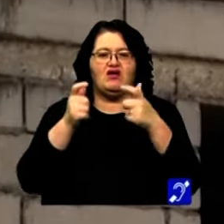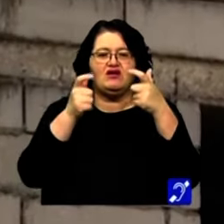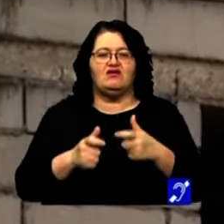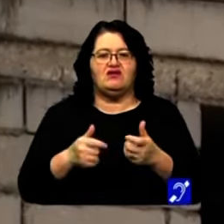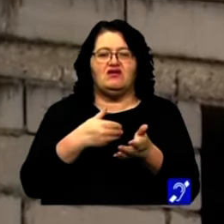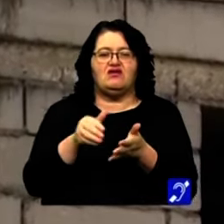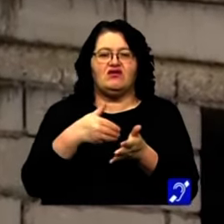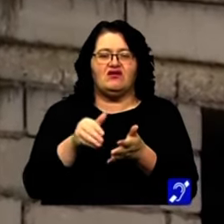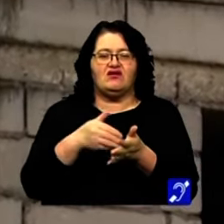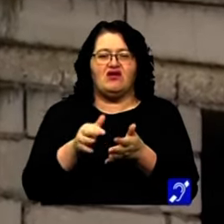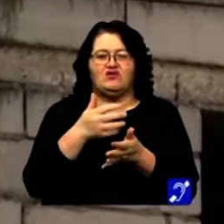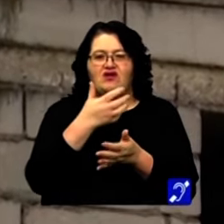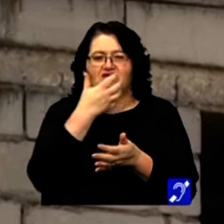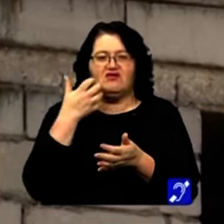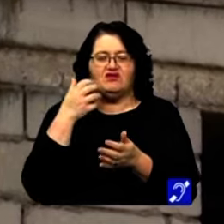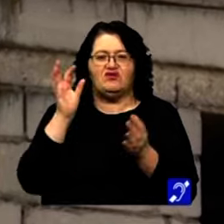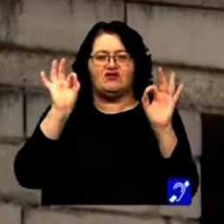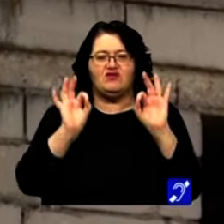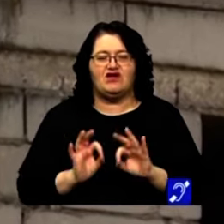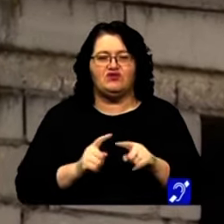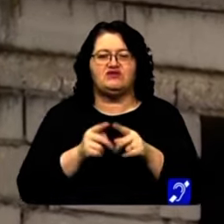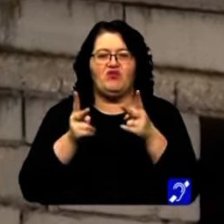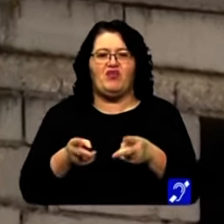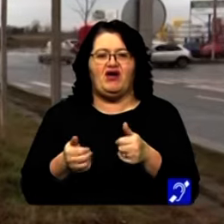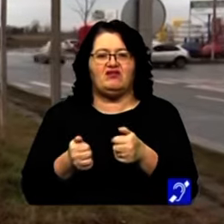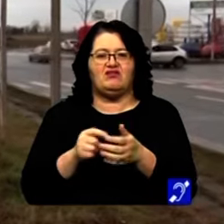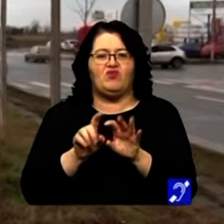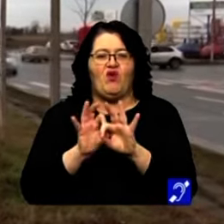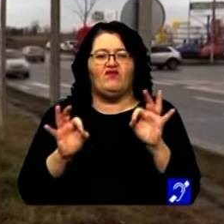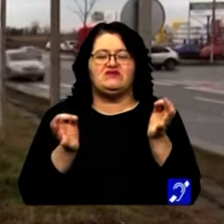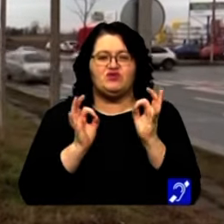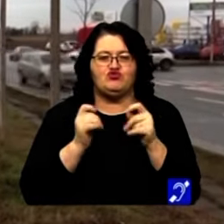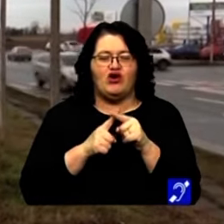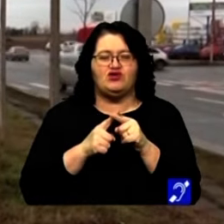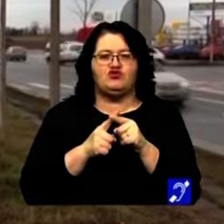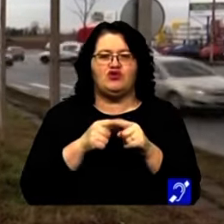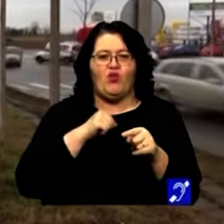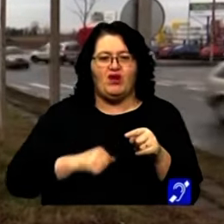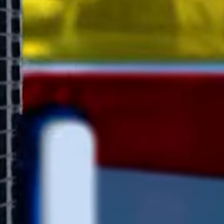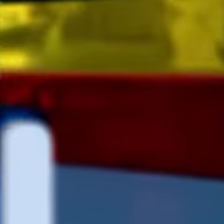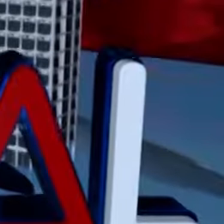de energie aproape de zero. Toate paturile vor fi digitalizate, la fel și o secție ATI și un bloc operator.